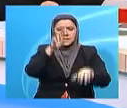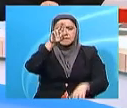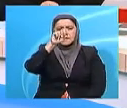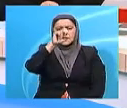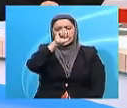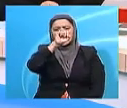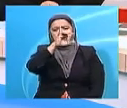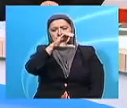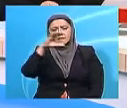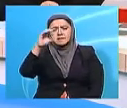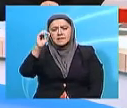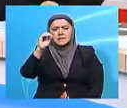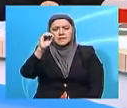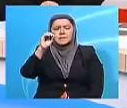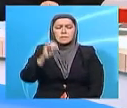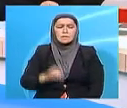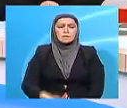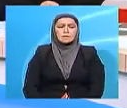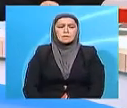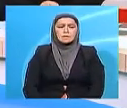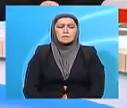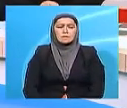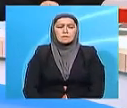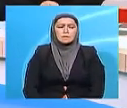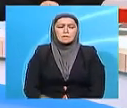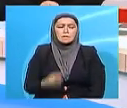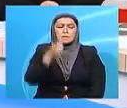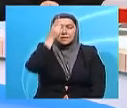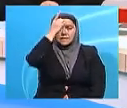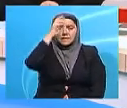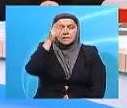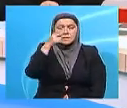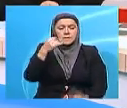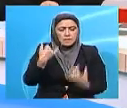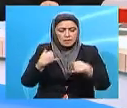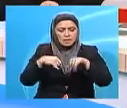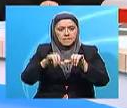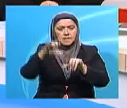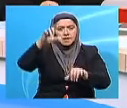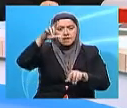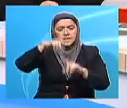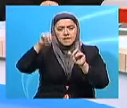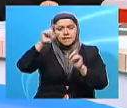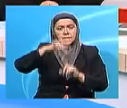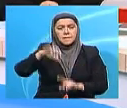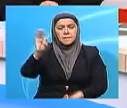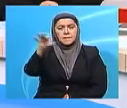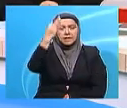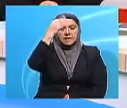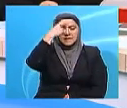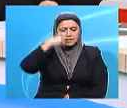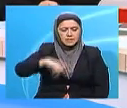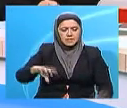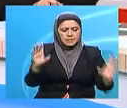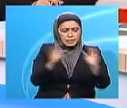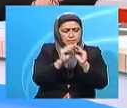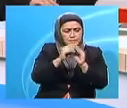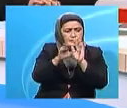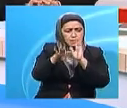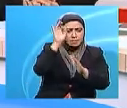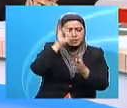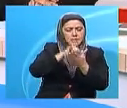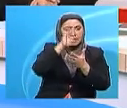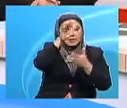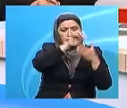Sientifik Pertubuhan Bangsa-Bangsa Bersatu UNESCO. Beliau yang kini sedang berada di Paris bagi menghadiri mesyuarat pemilihan tersebut akan